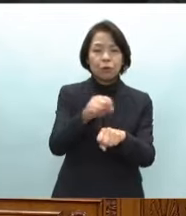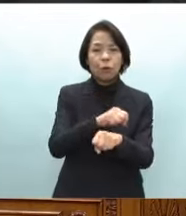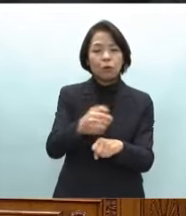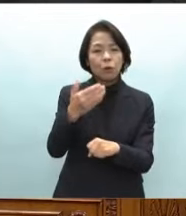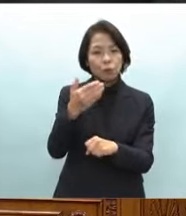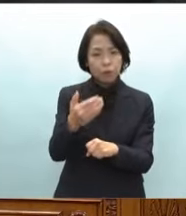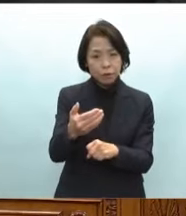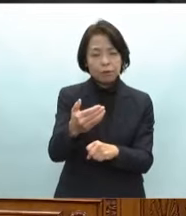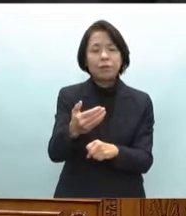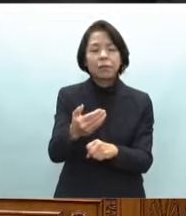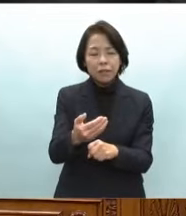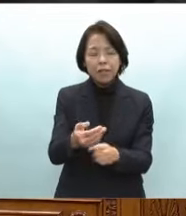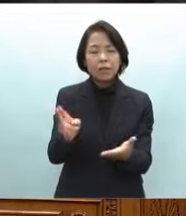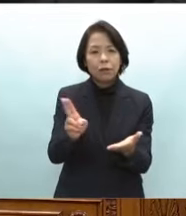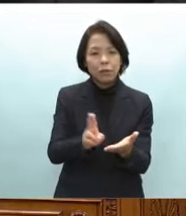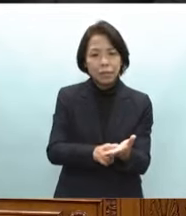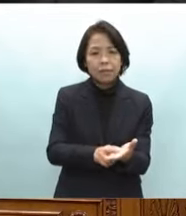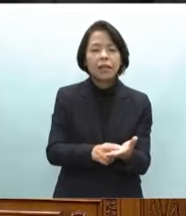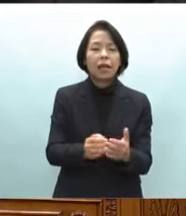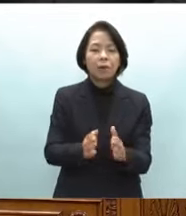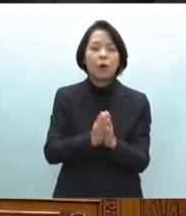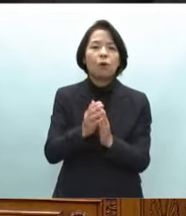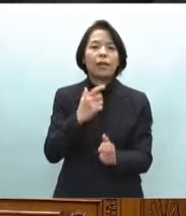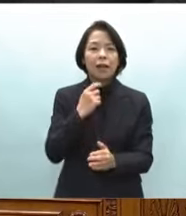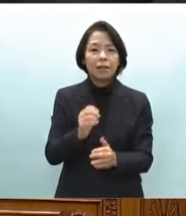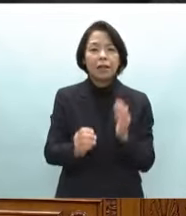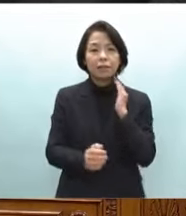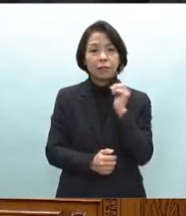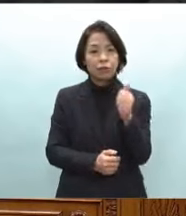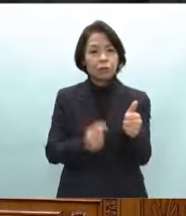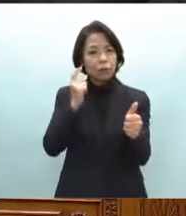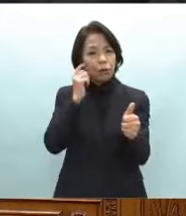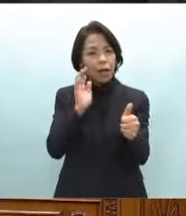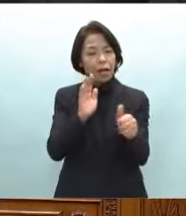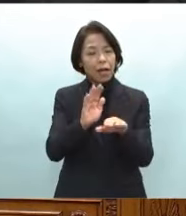位置づけを願いたく総理のご所見をお伺いします